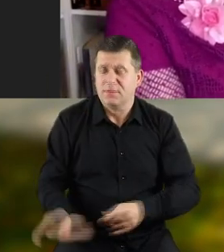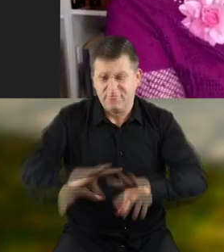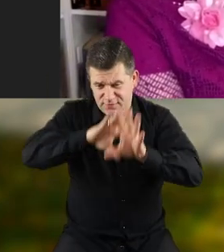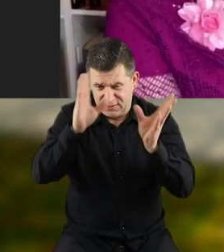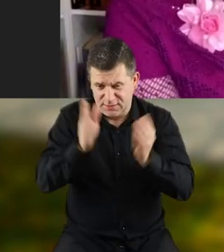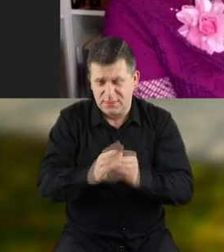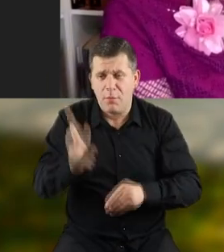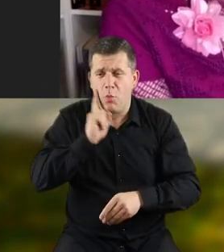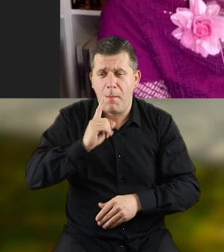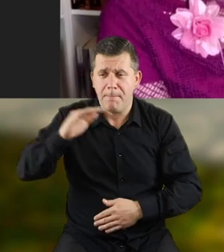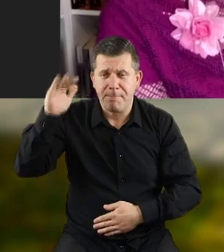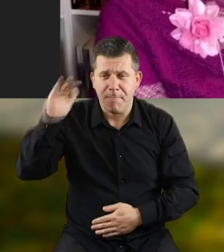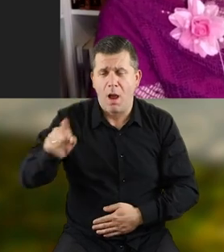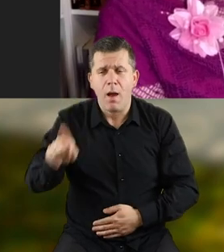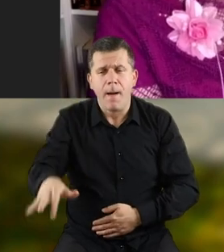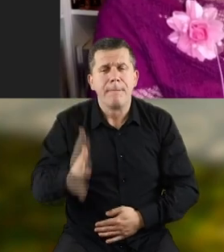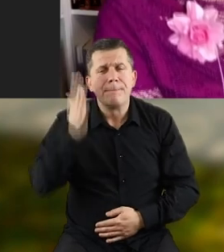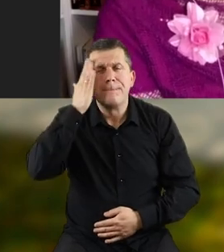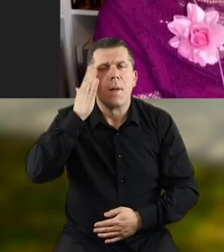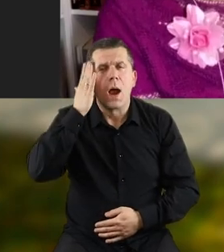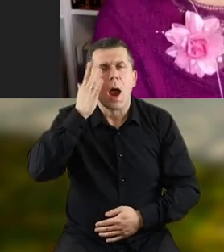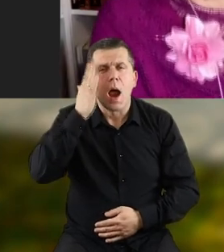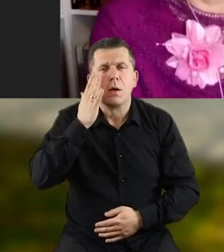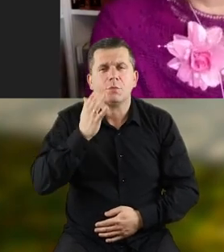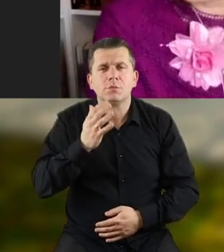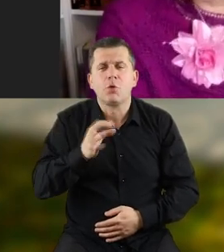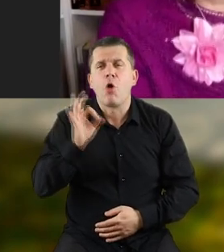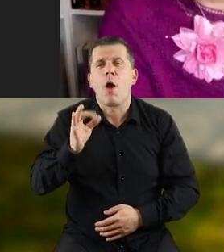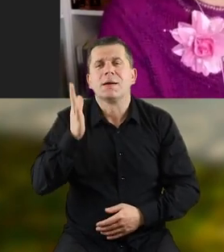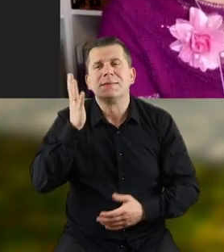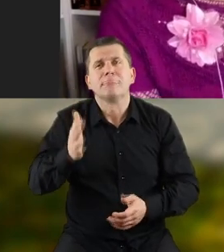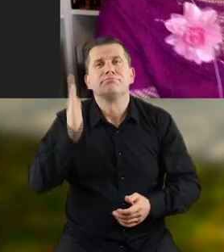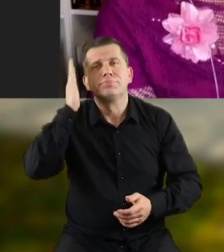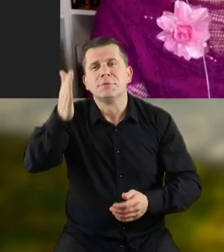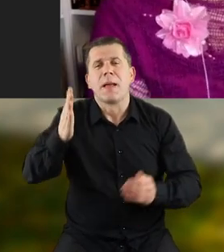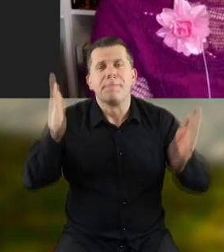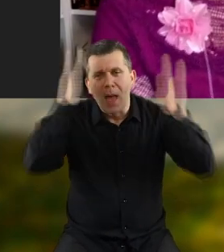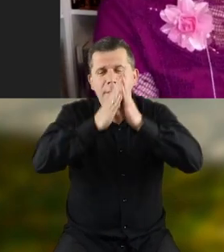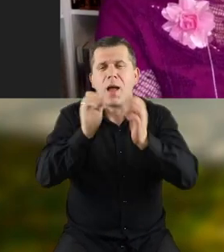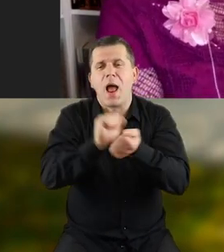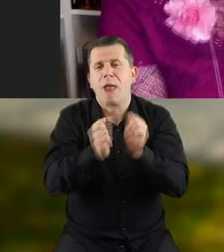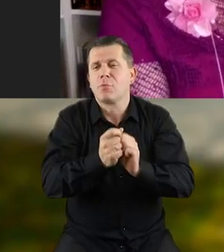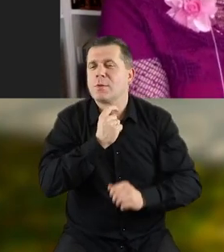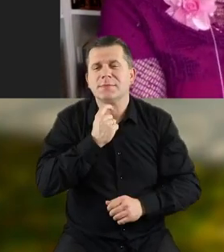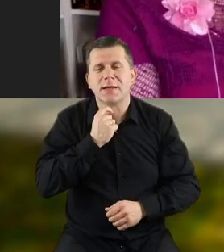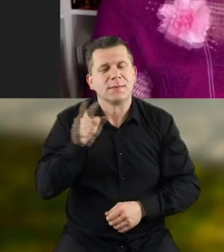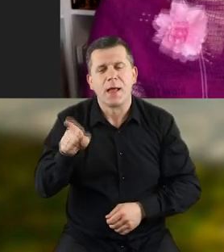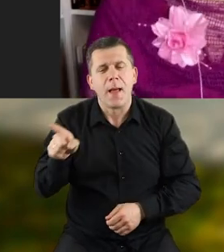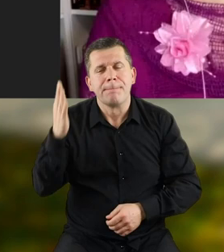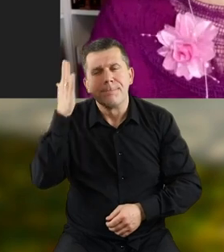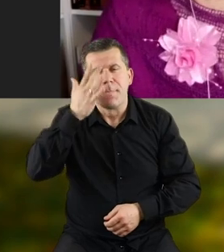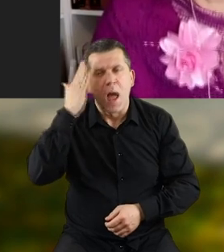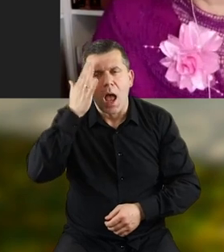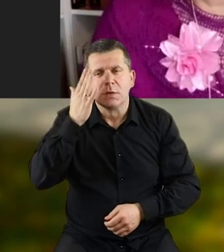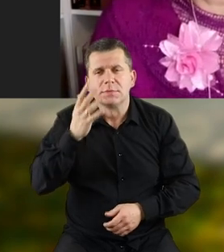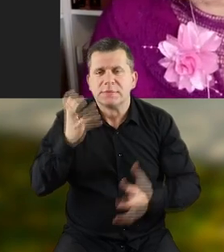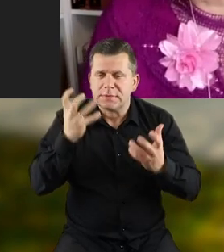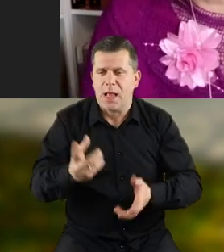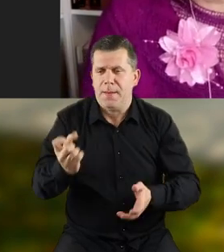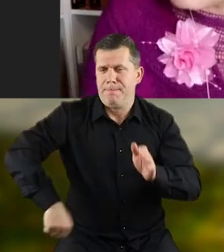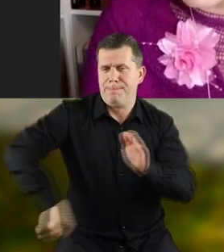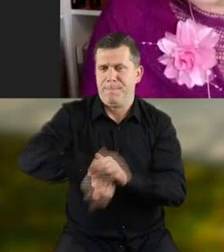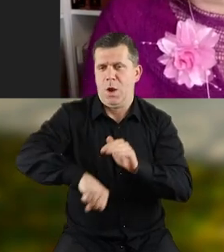tak jak wszyscy mali chłopcy, marzył, oczywiście nie o tym, by być papieżem, czy nawet księdzem, marzył, by